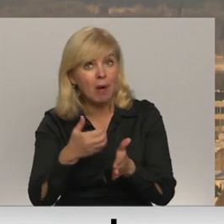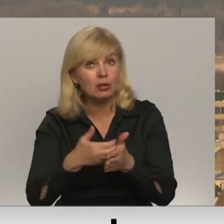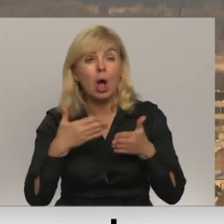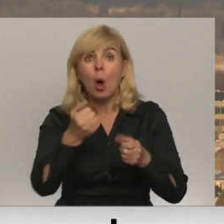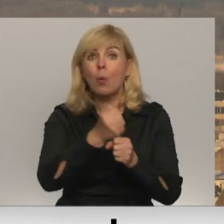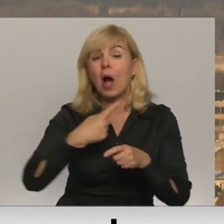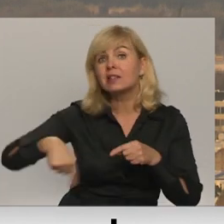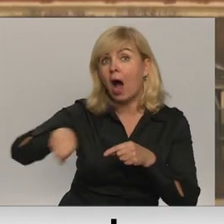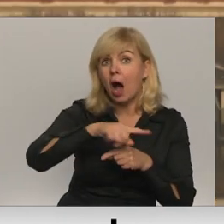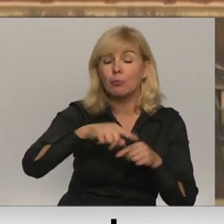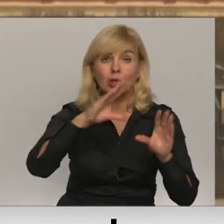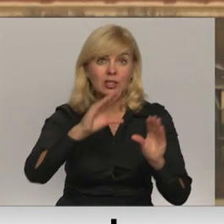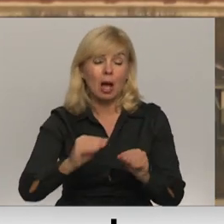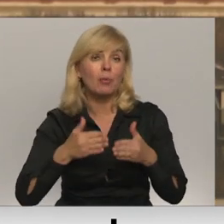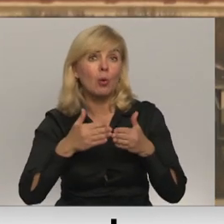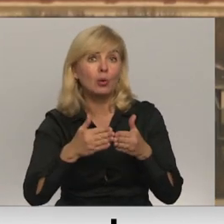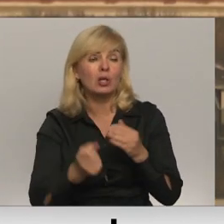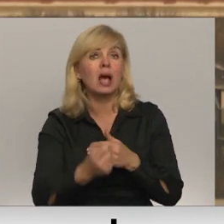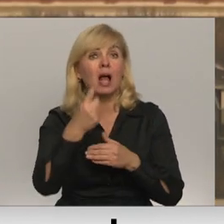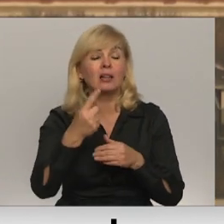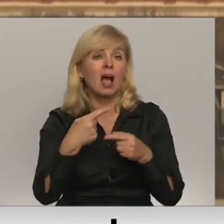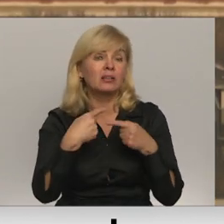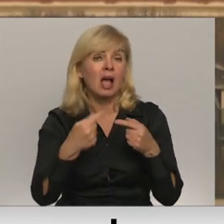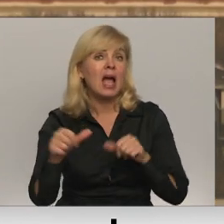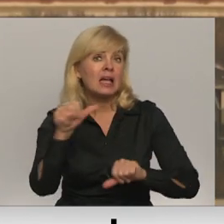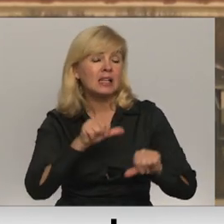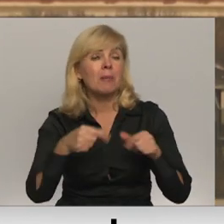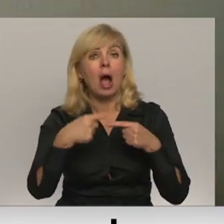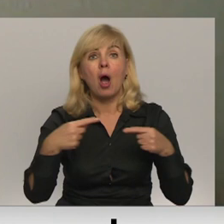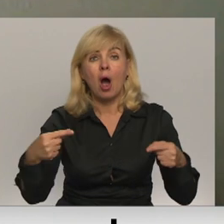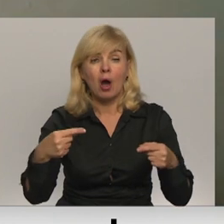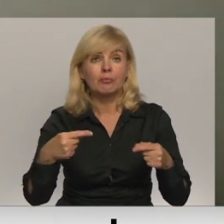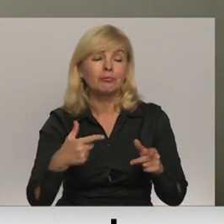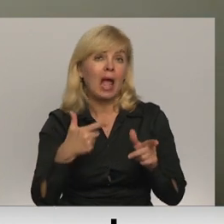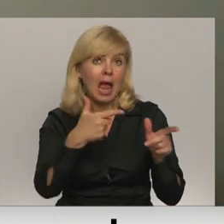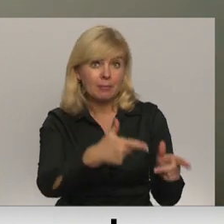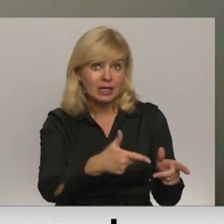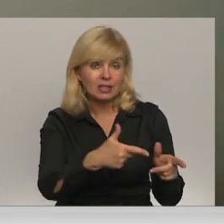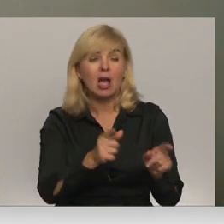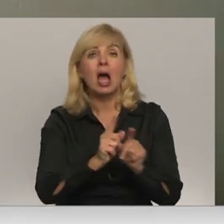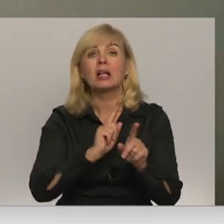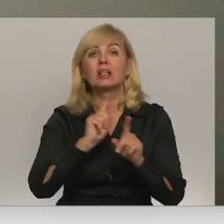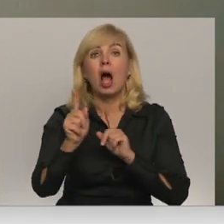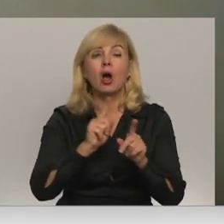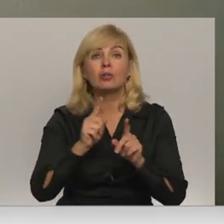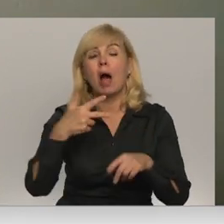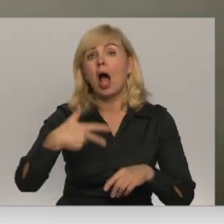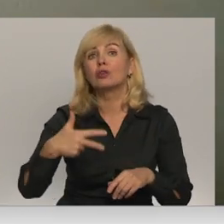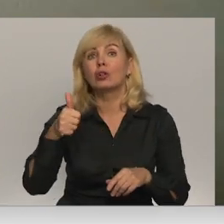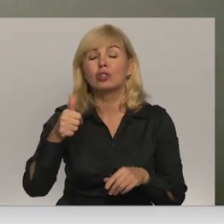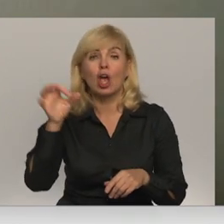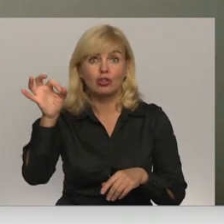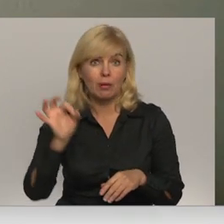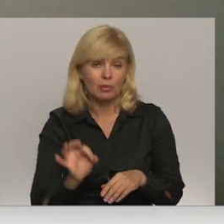apkārtnē, lai samazinātu puģu radītās emisijas. Autotransports, kas dod apnēt 66% no